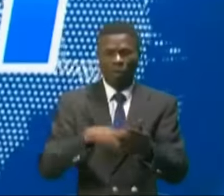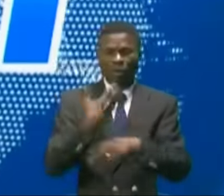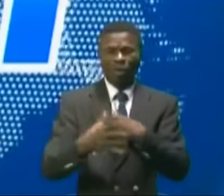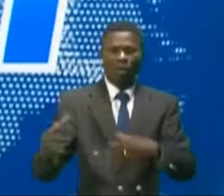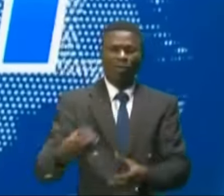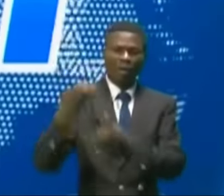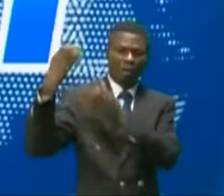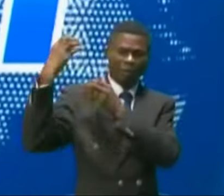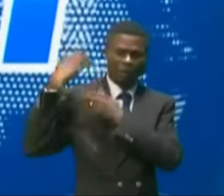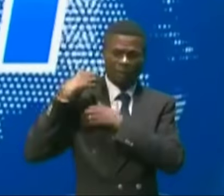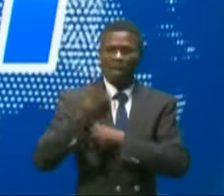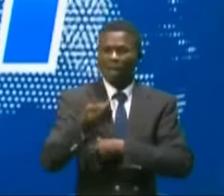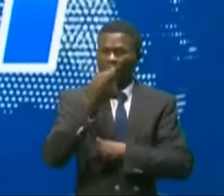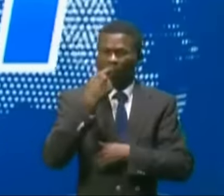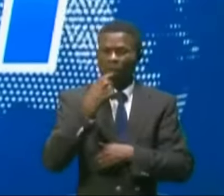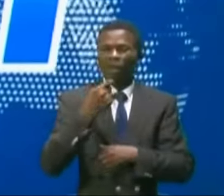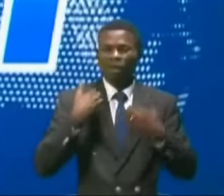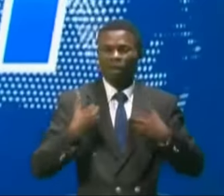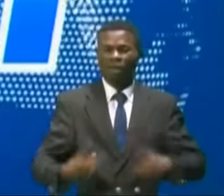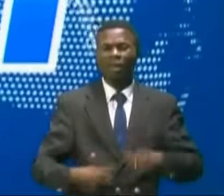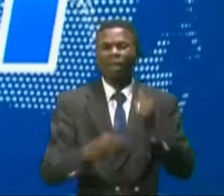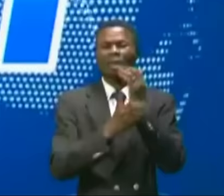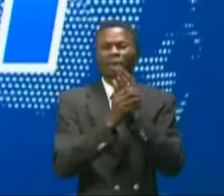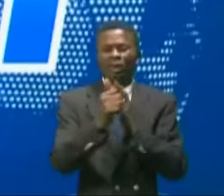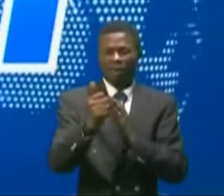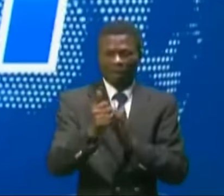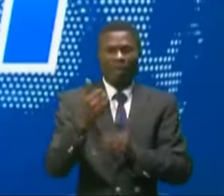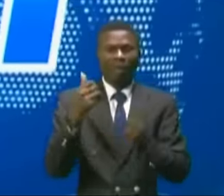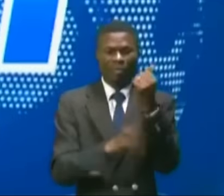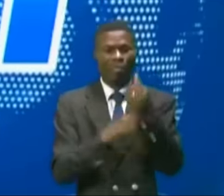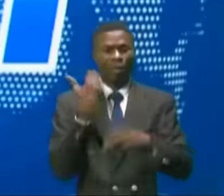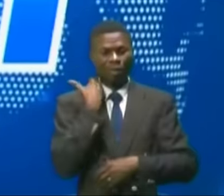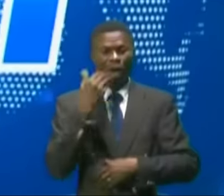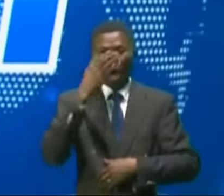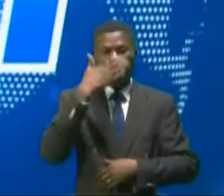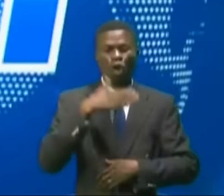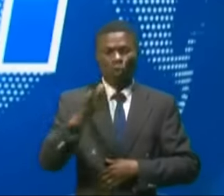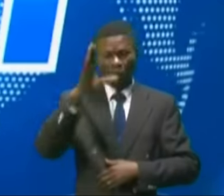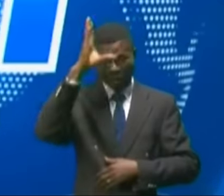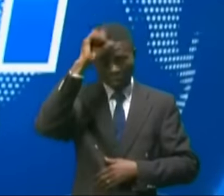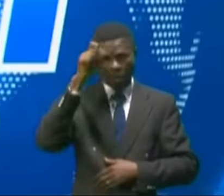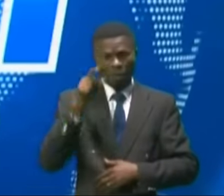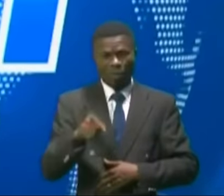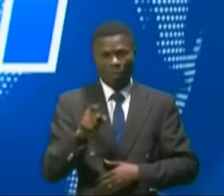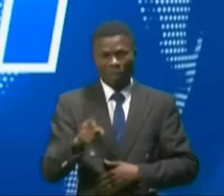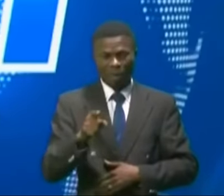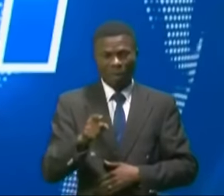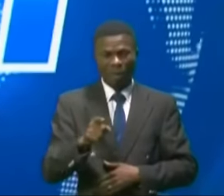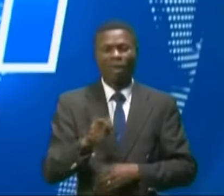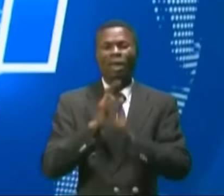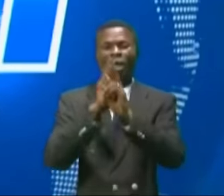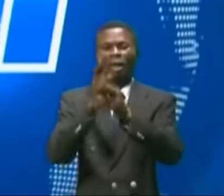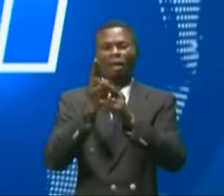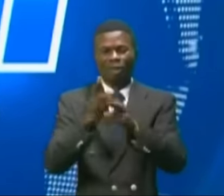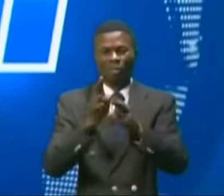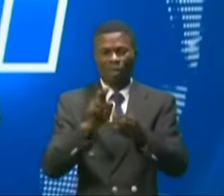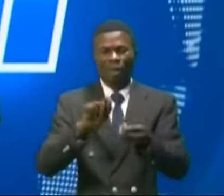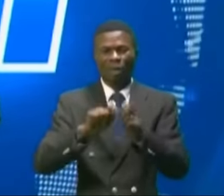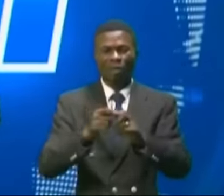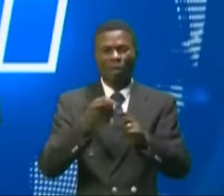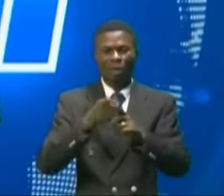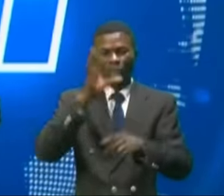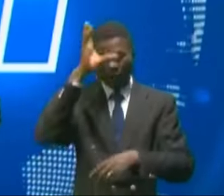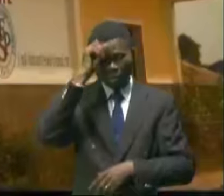prise en charge en soins de santé des qualités des patients de cette partie de la République démocratique du Congo. Un reportage de nos confrères de la